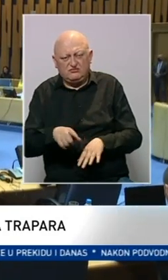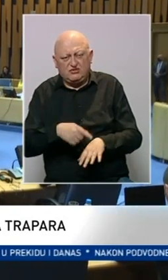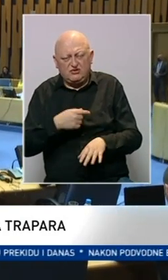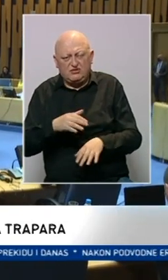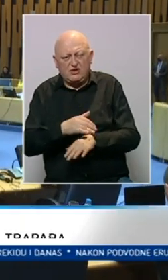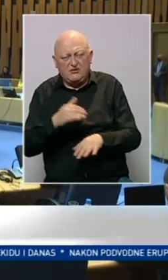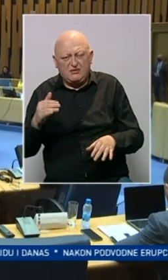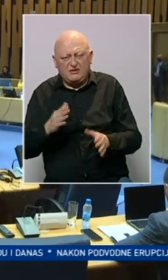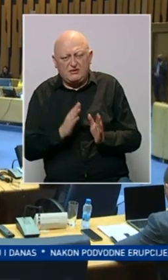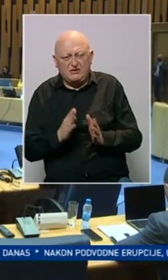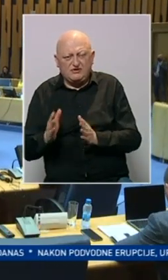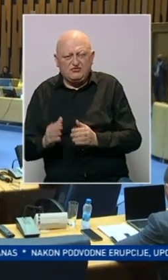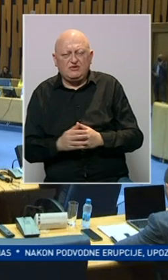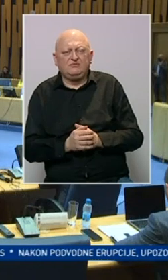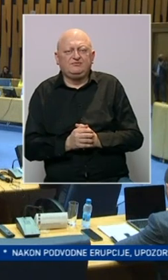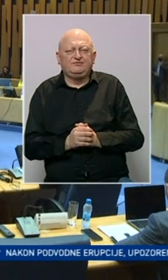parlamentarna procedura.